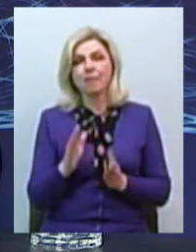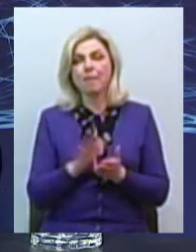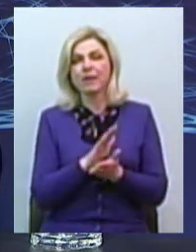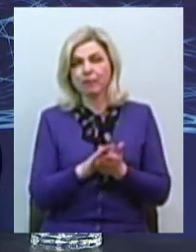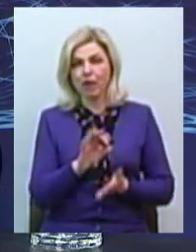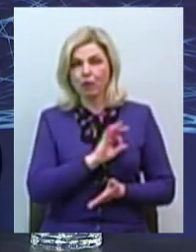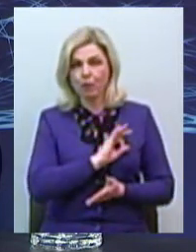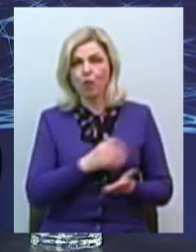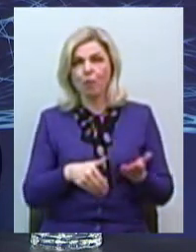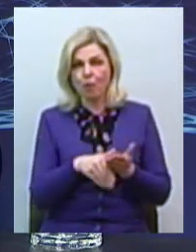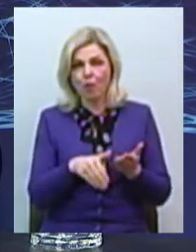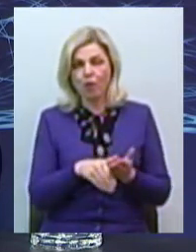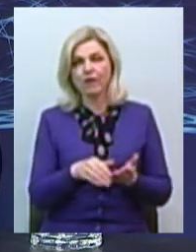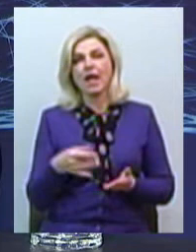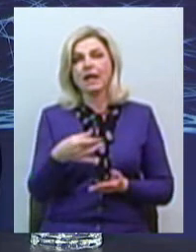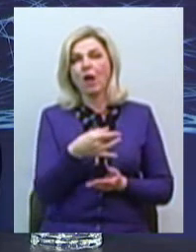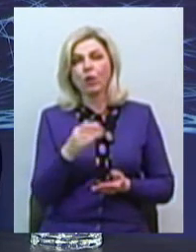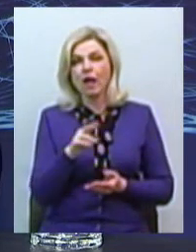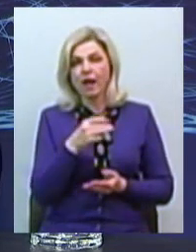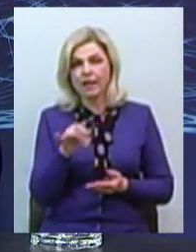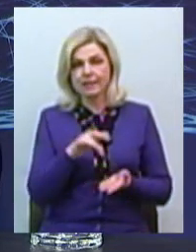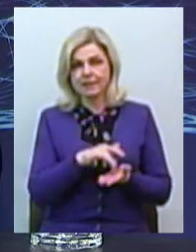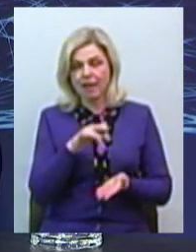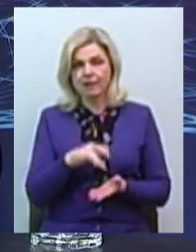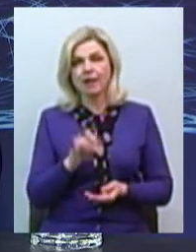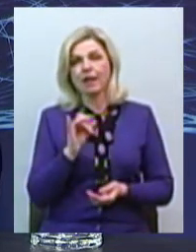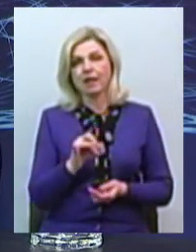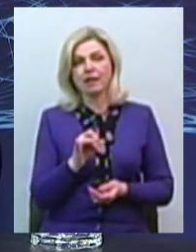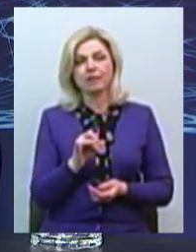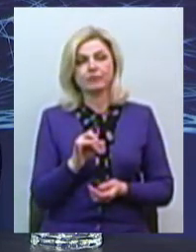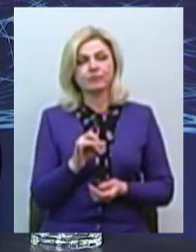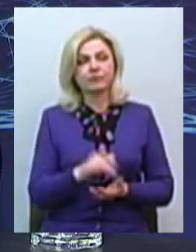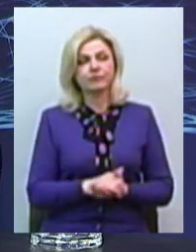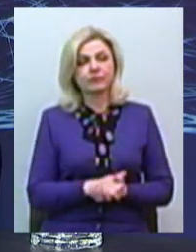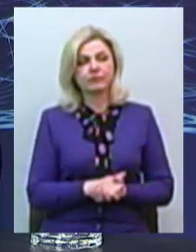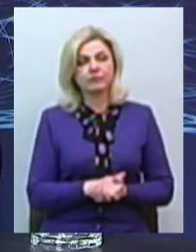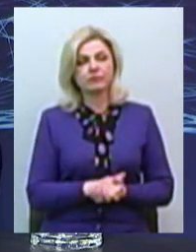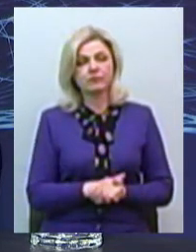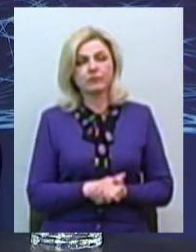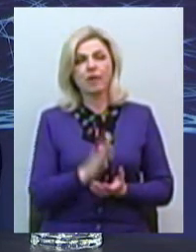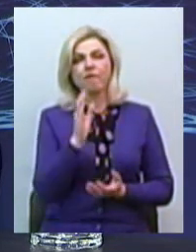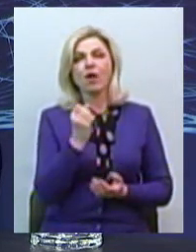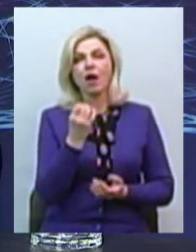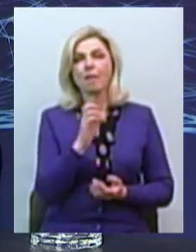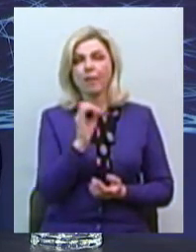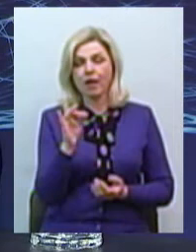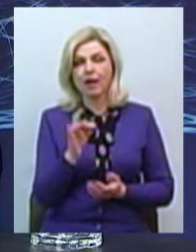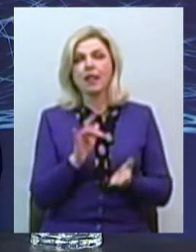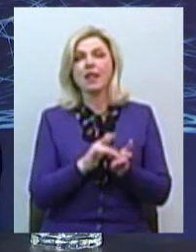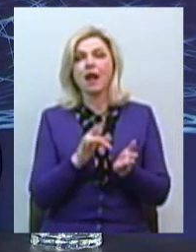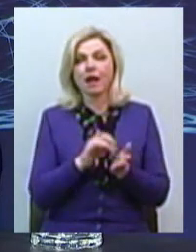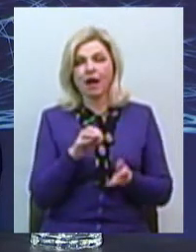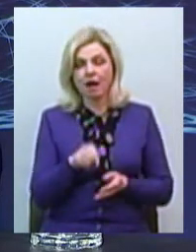координаційного та регіонального центру. Це і месенджери у соцмережах Viber, Telegram.